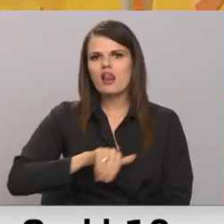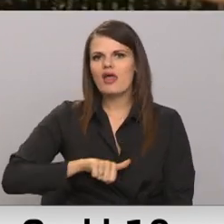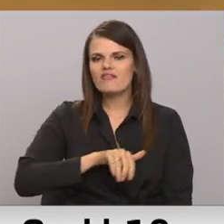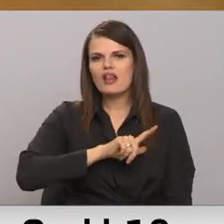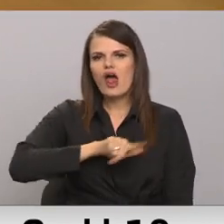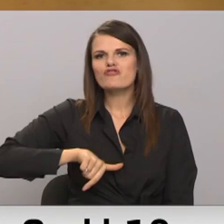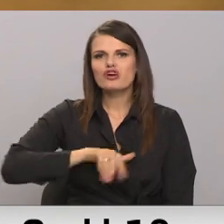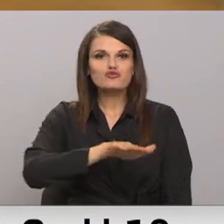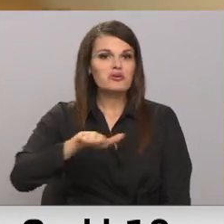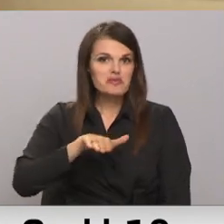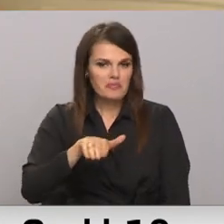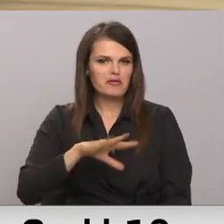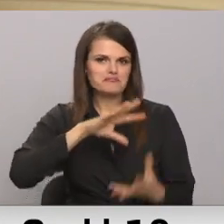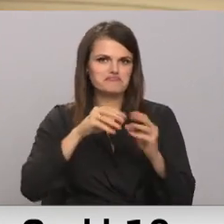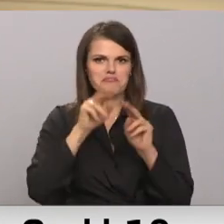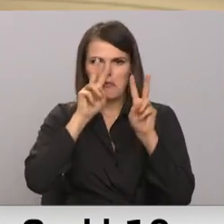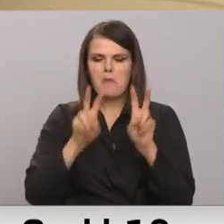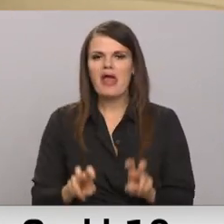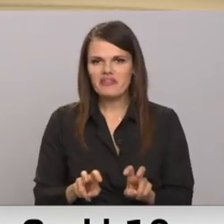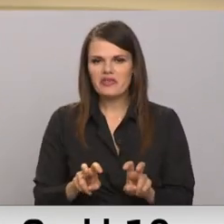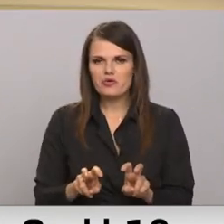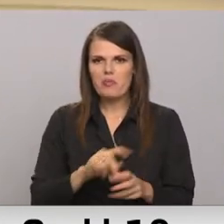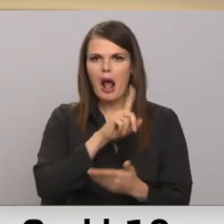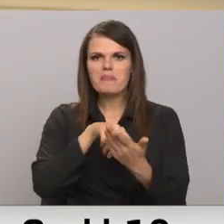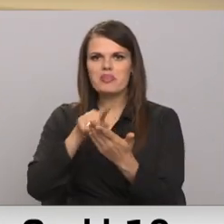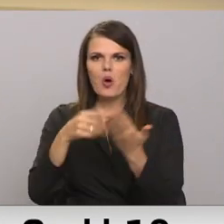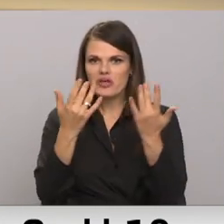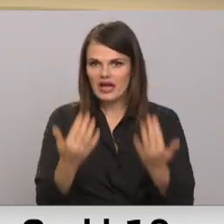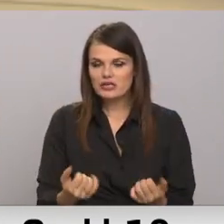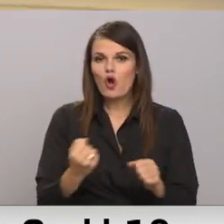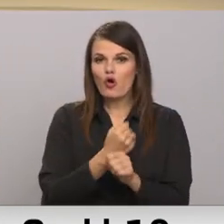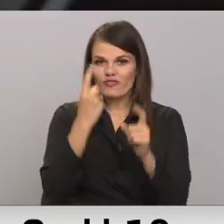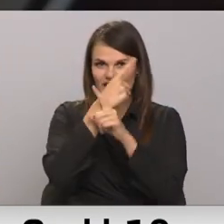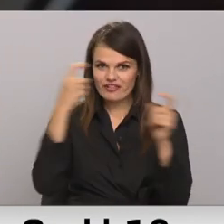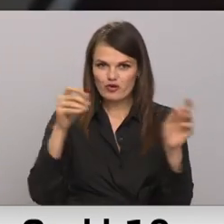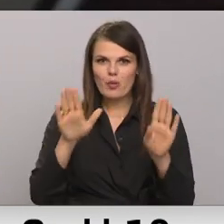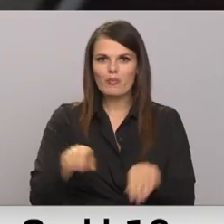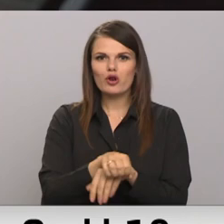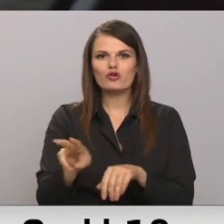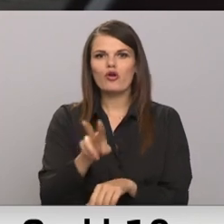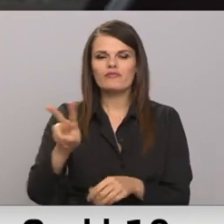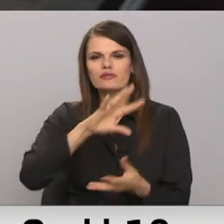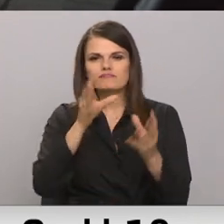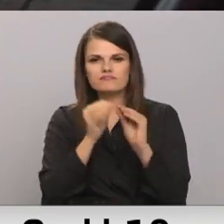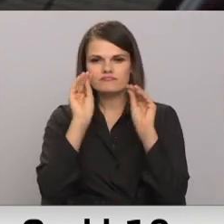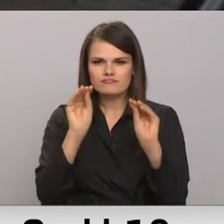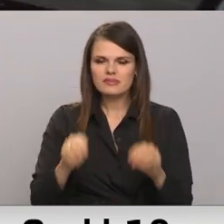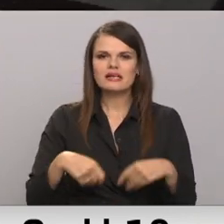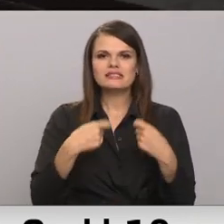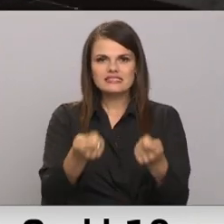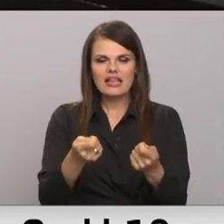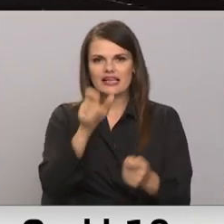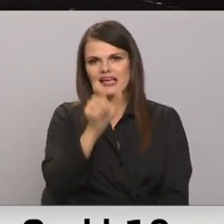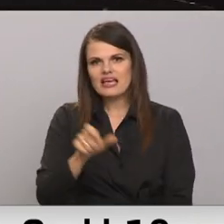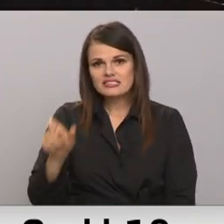liecina pētījuma centra SKD saptājus rezultāti. Kaut arī informācija par Covid-19 ir apkopot un tiek sniegt iedzīvotājiem ne